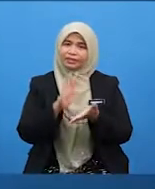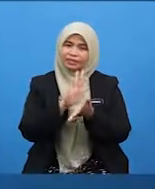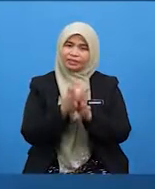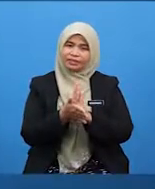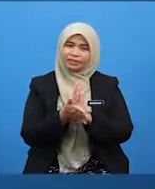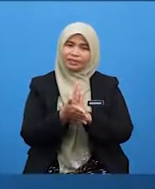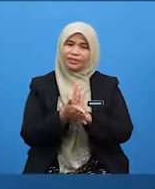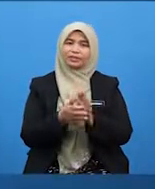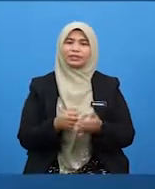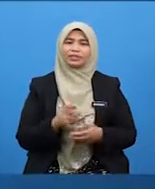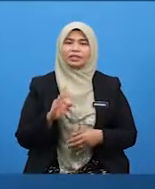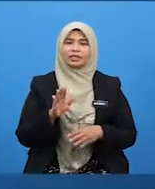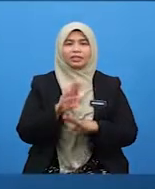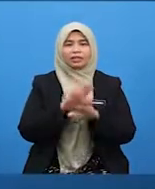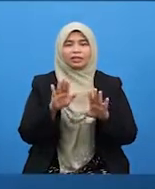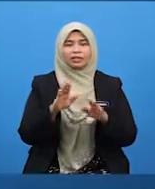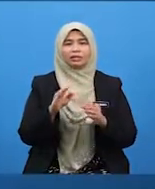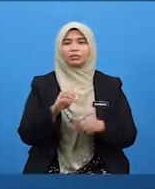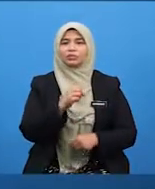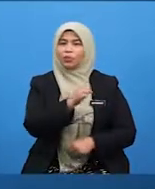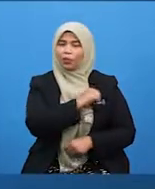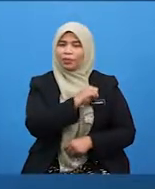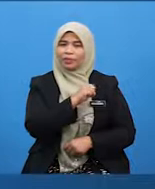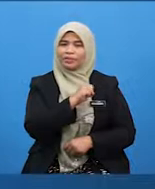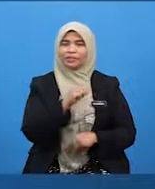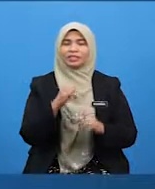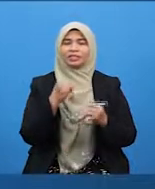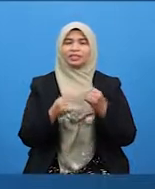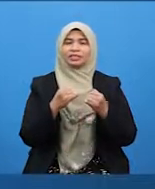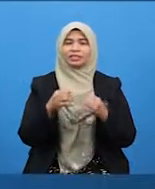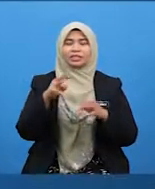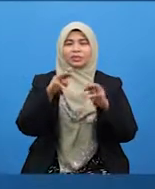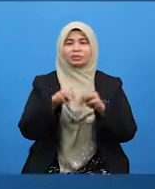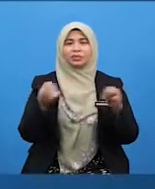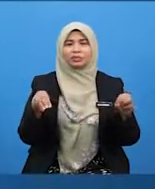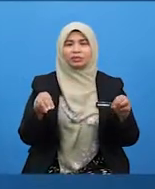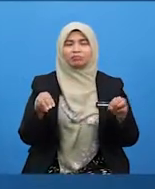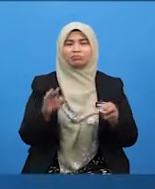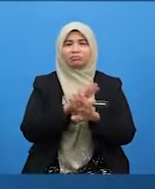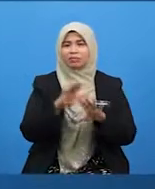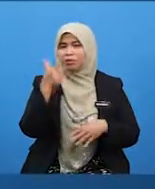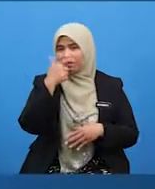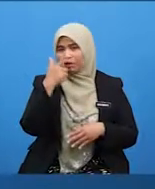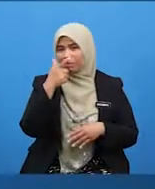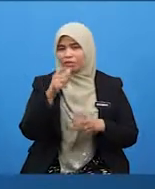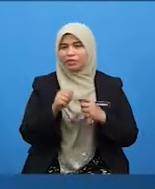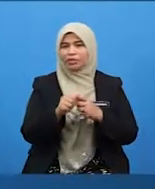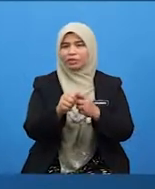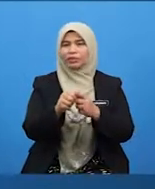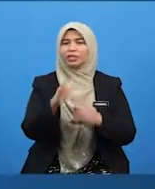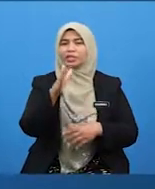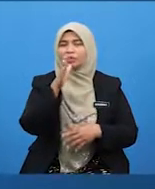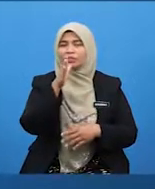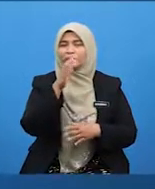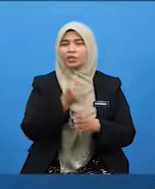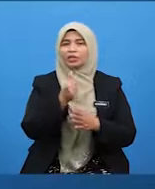itu, tidak sopan jika murid-murid tak mahu ikut mak